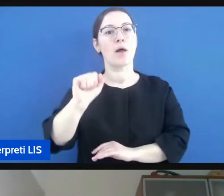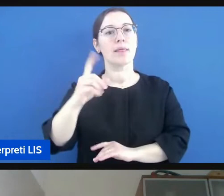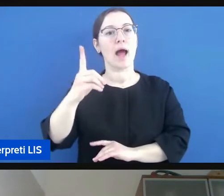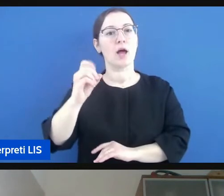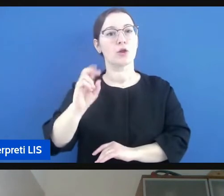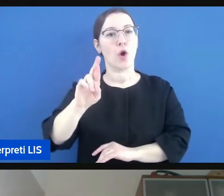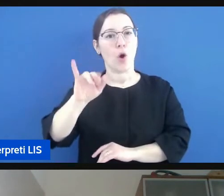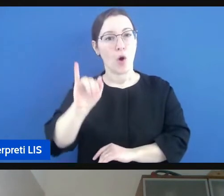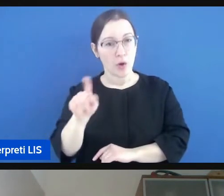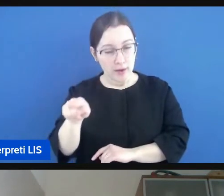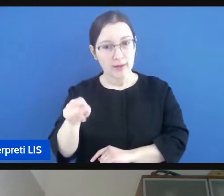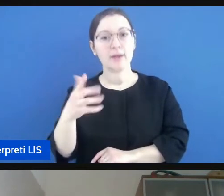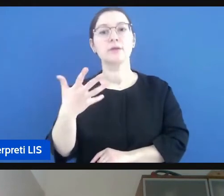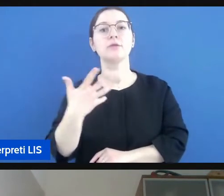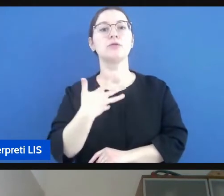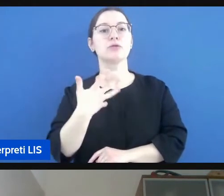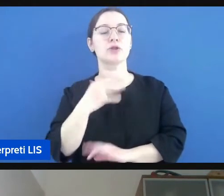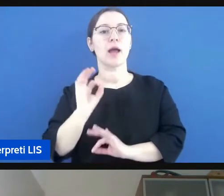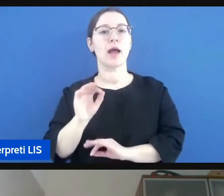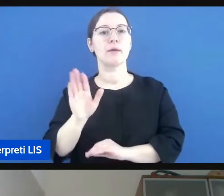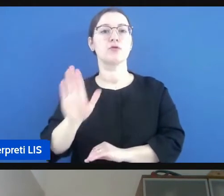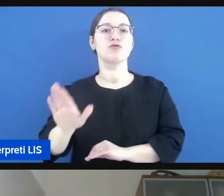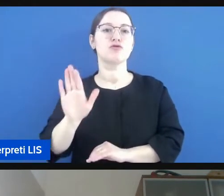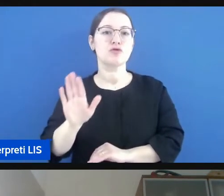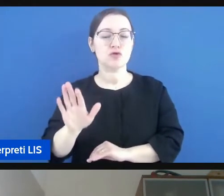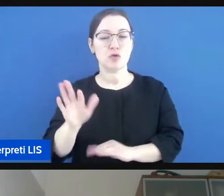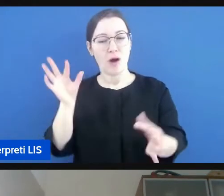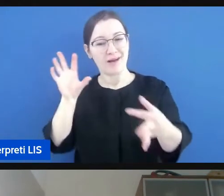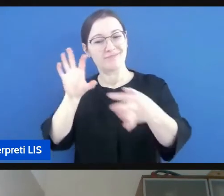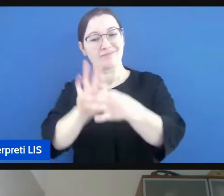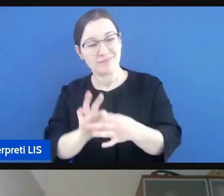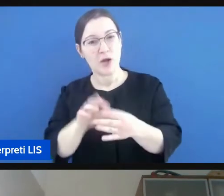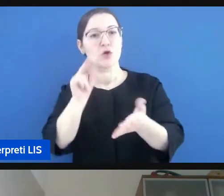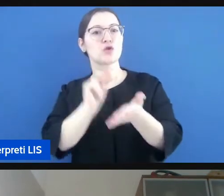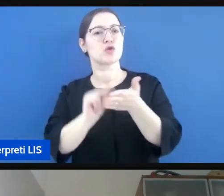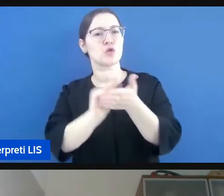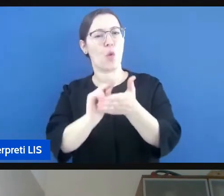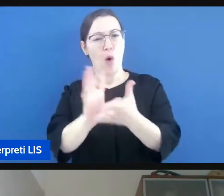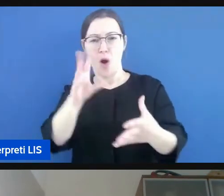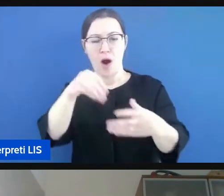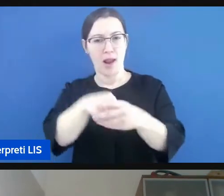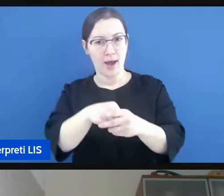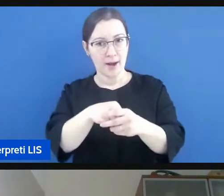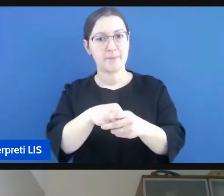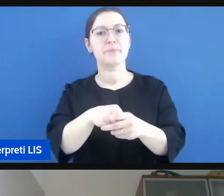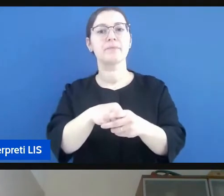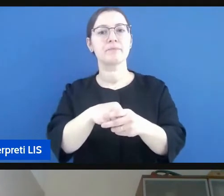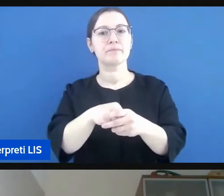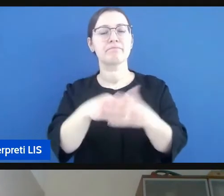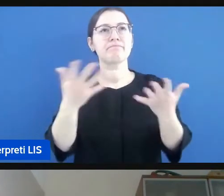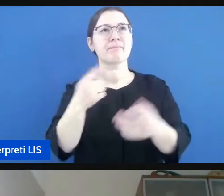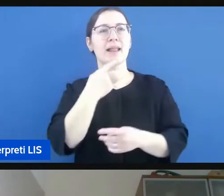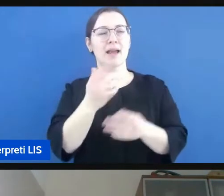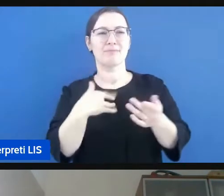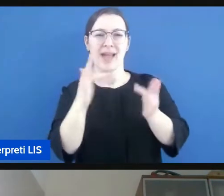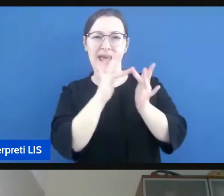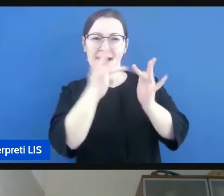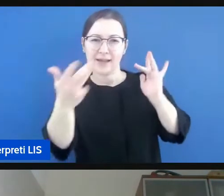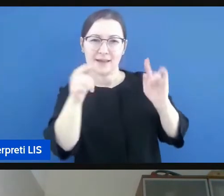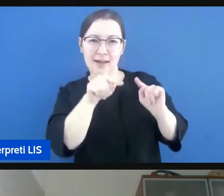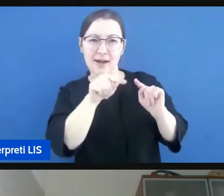libri scuola quindi su internet c'ha quest'hub con come dire dei